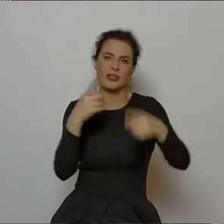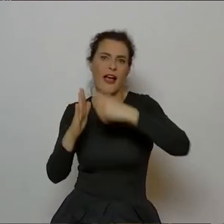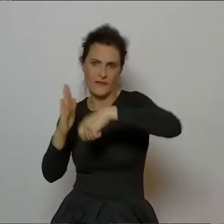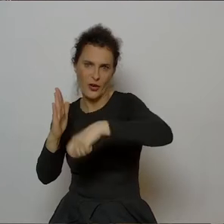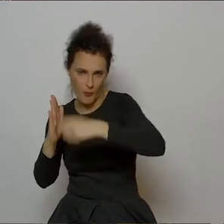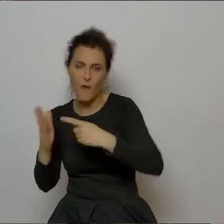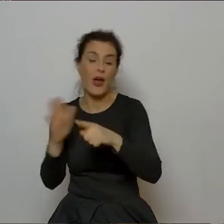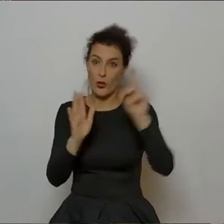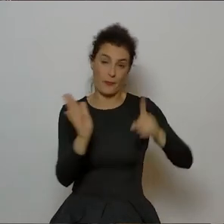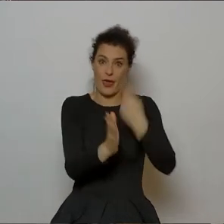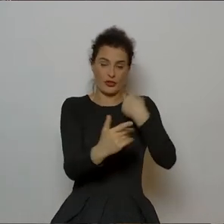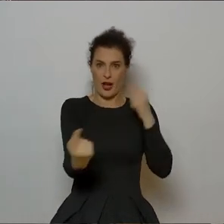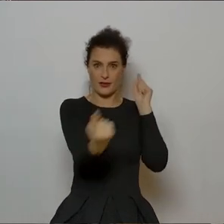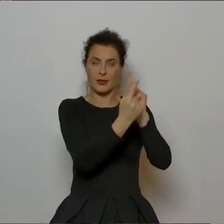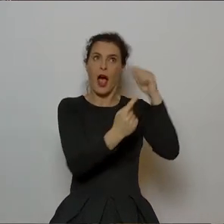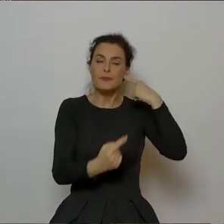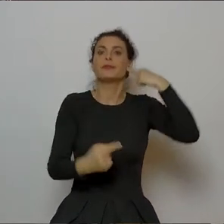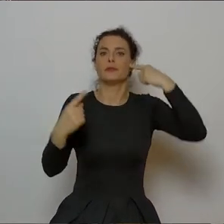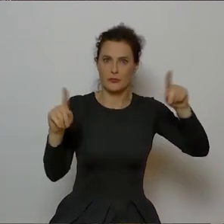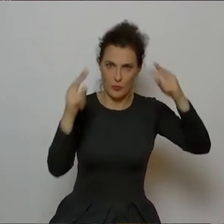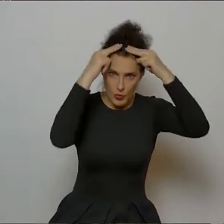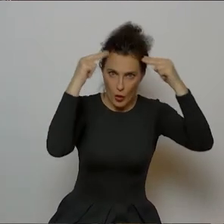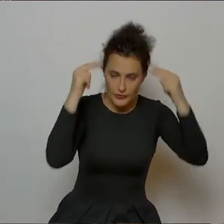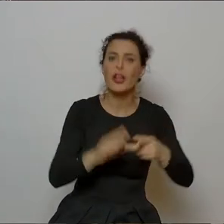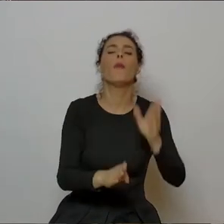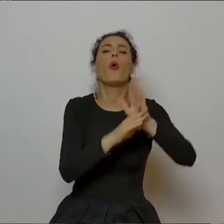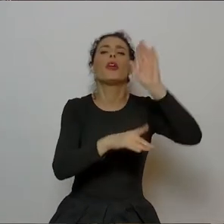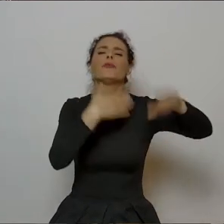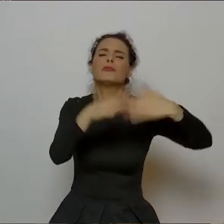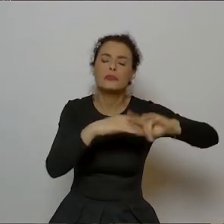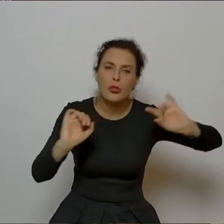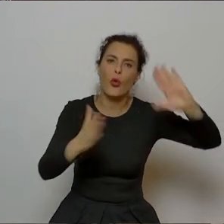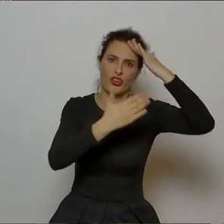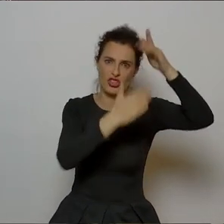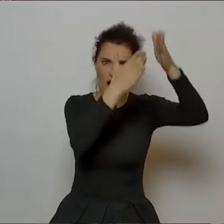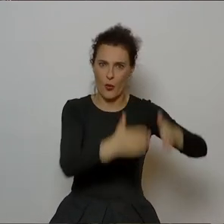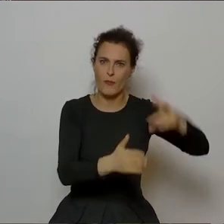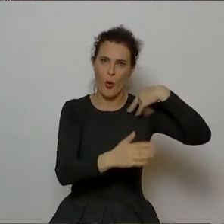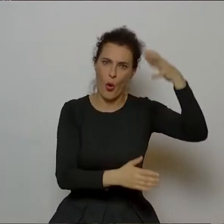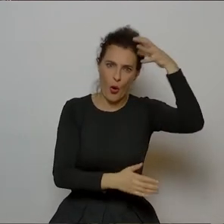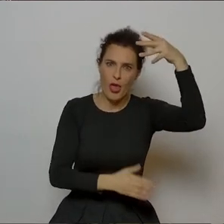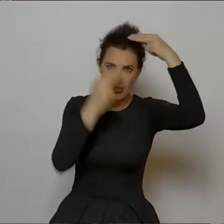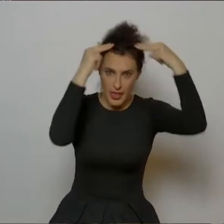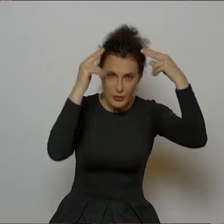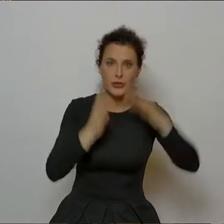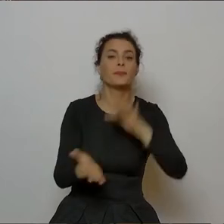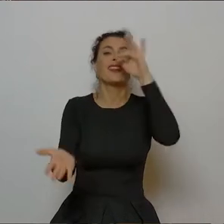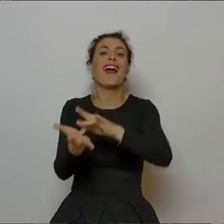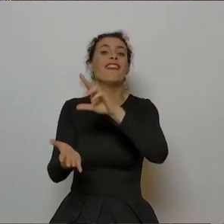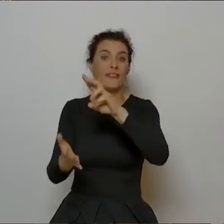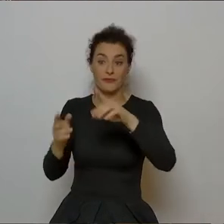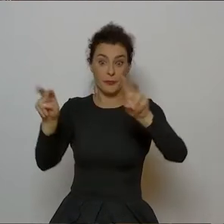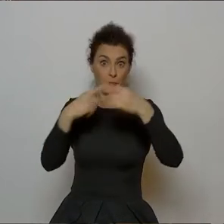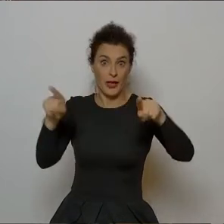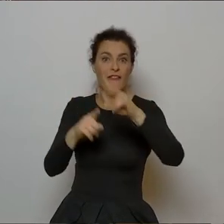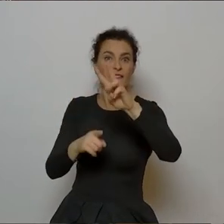spotkanie z Norwidem, o czym się dowiedziałem tak naprawdę dużo później. Właśnie w Weronie z tej płyty to